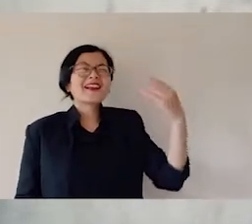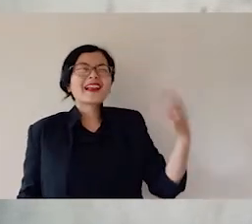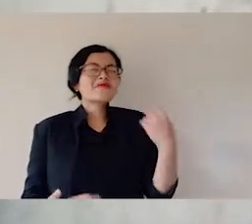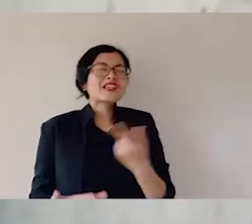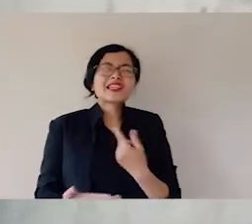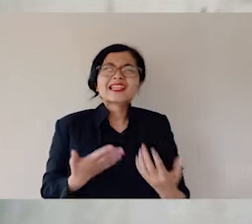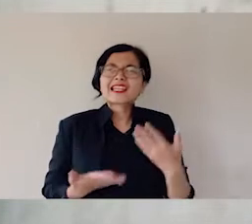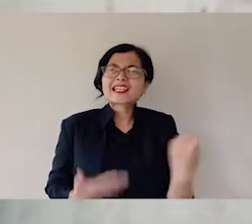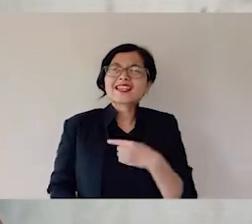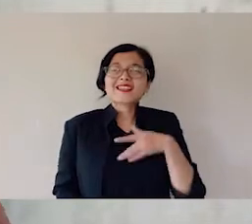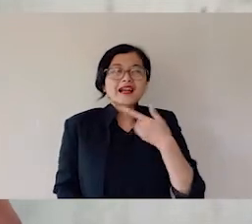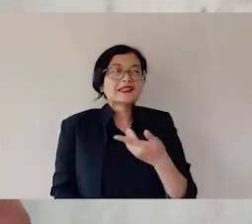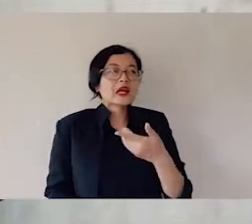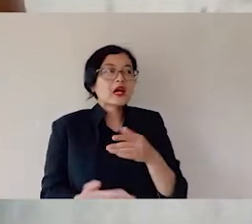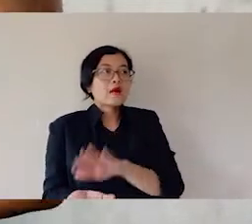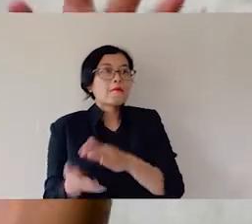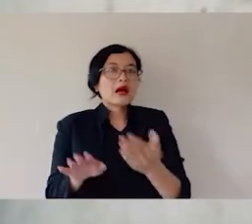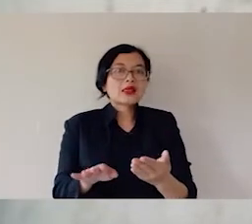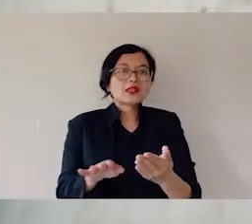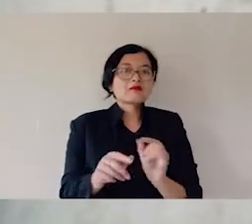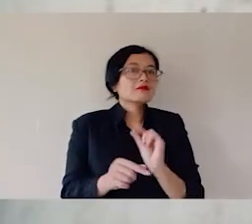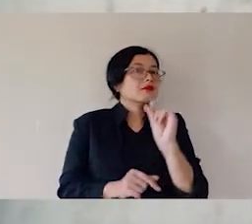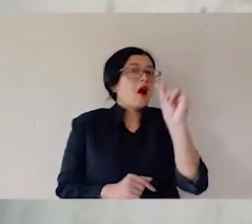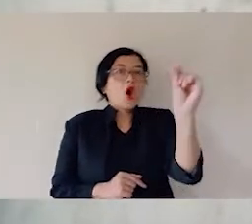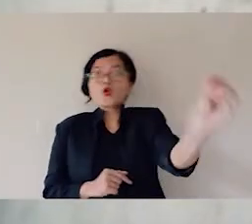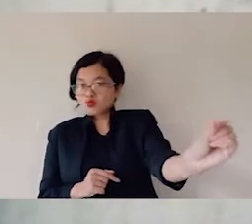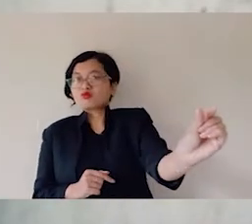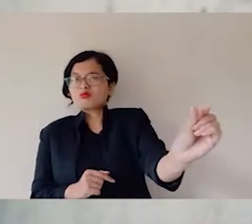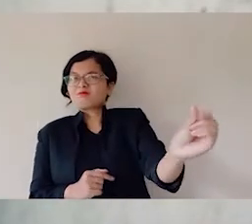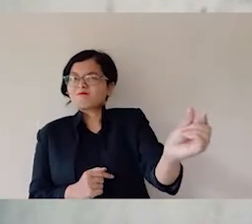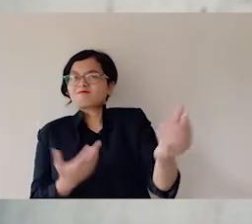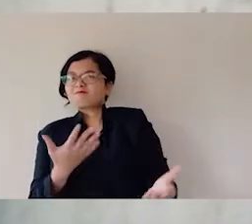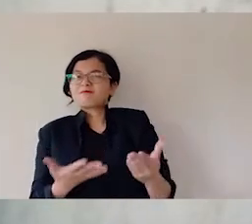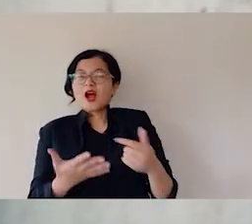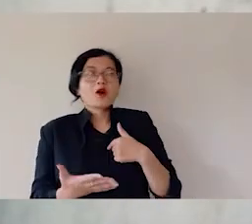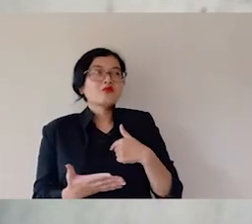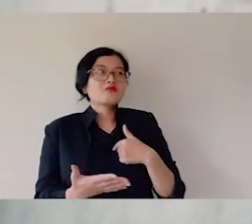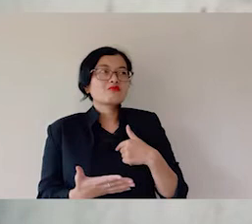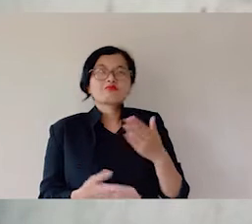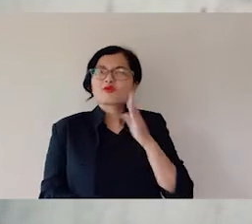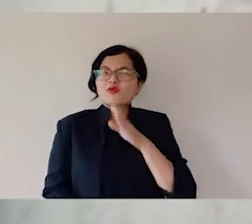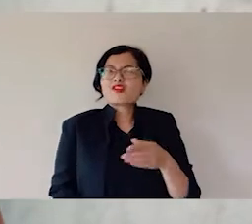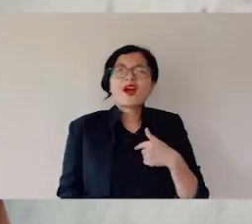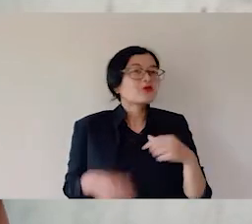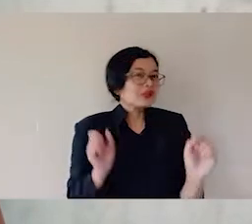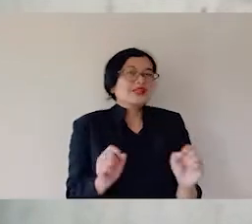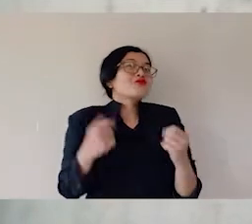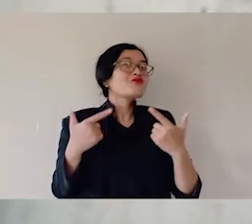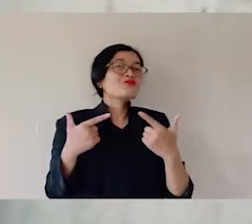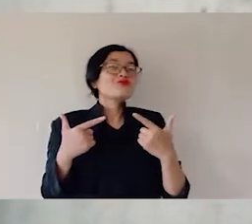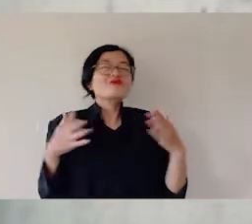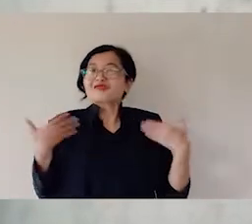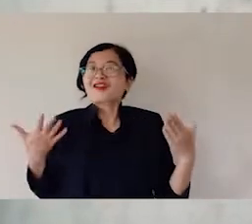Membuat kita merasa bahwa kematian terlalu jauh dari kehidupan kita. Dalam beberapa budaya di